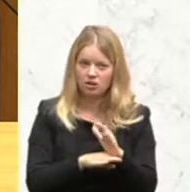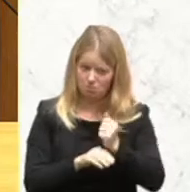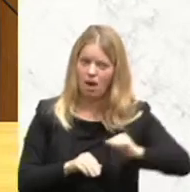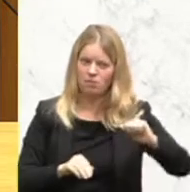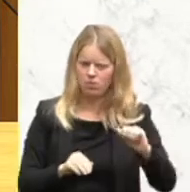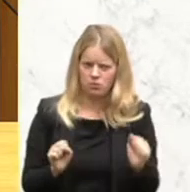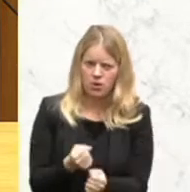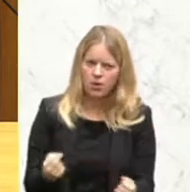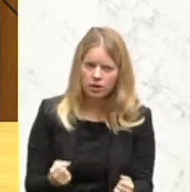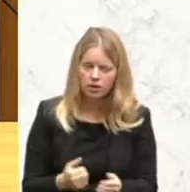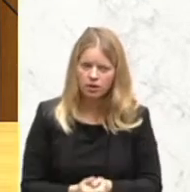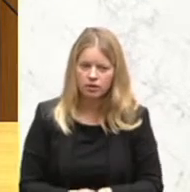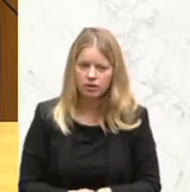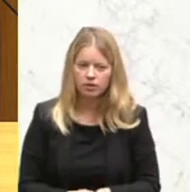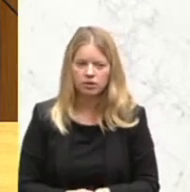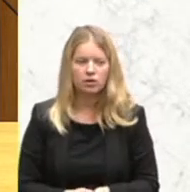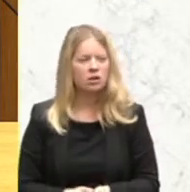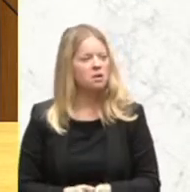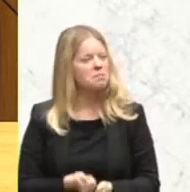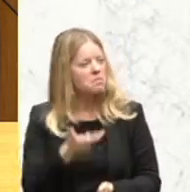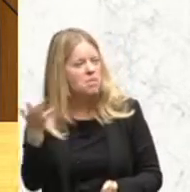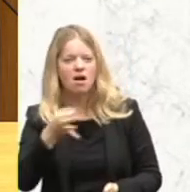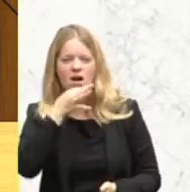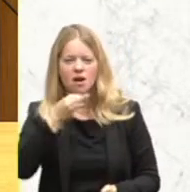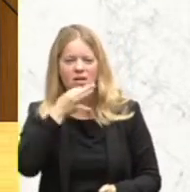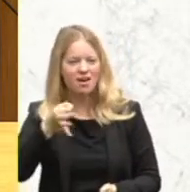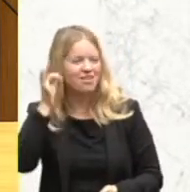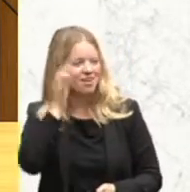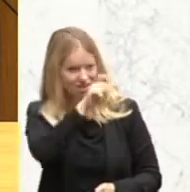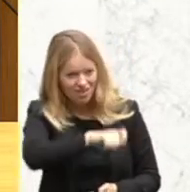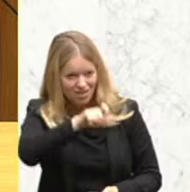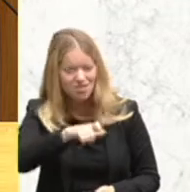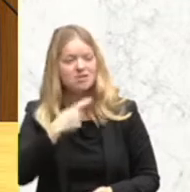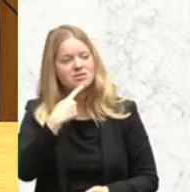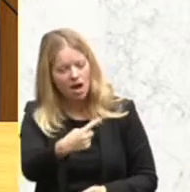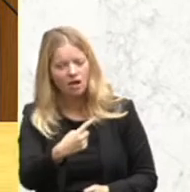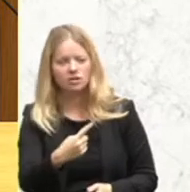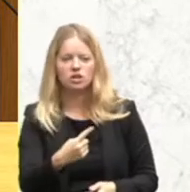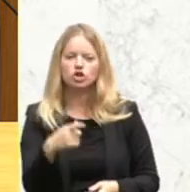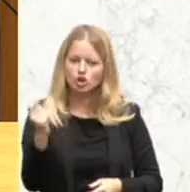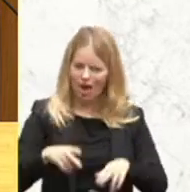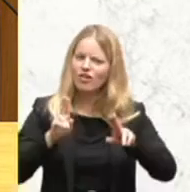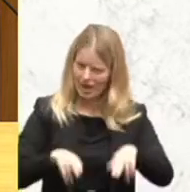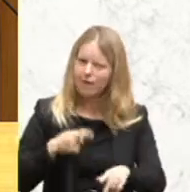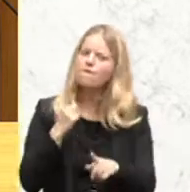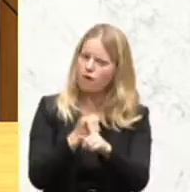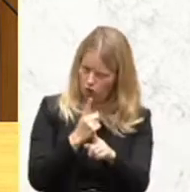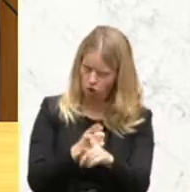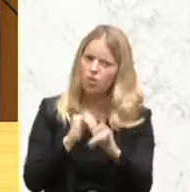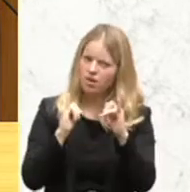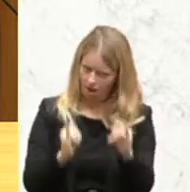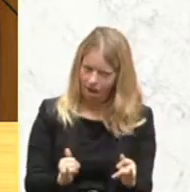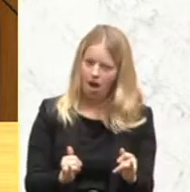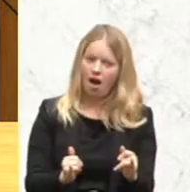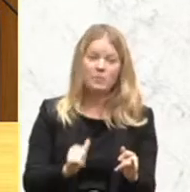es auch ausdrücklich, dass mehrere Redner und Rednerinnen hier betont haben, dass nicht nur strafrechtliche Verfolgung die Lösung